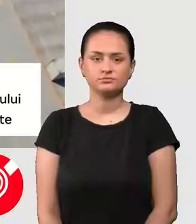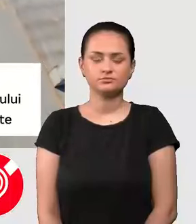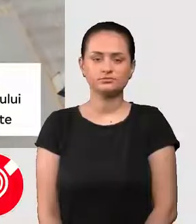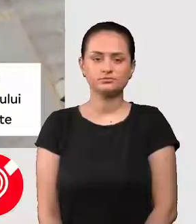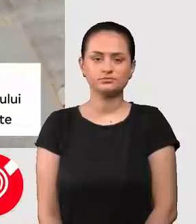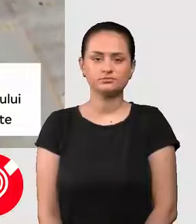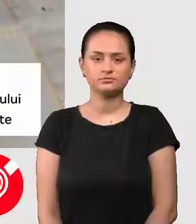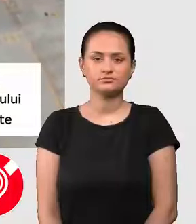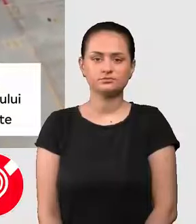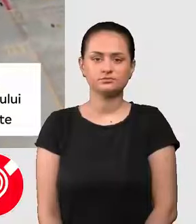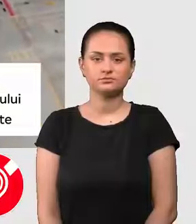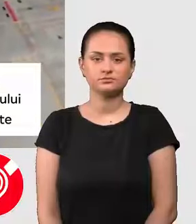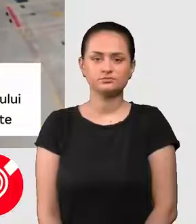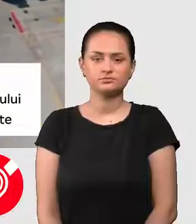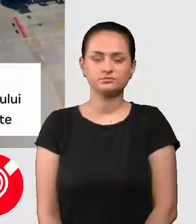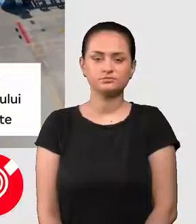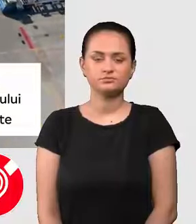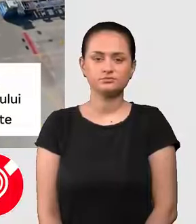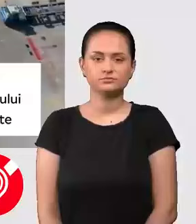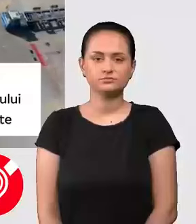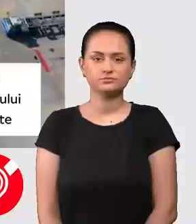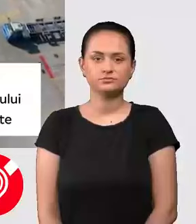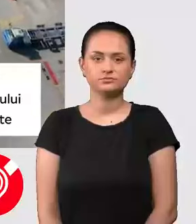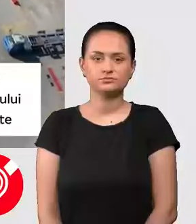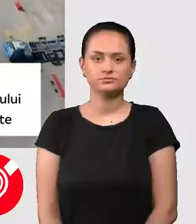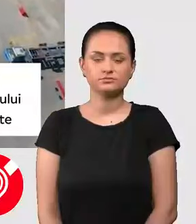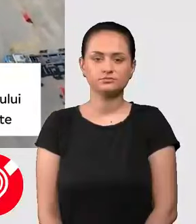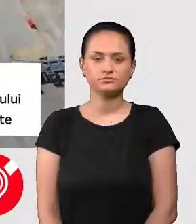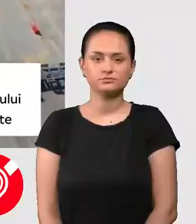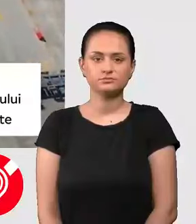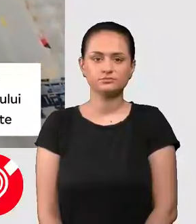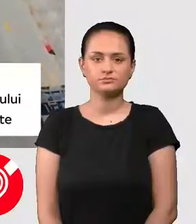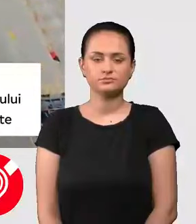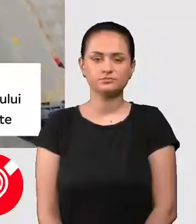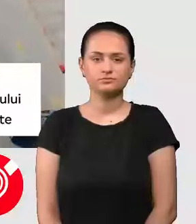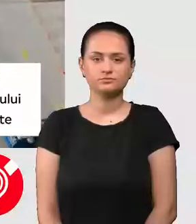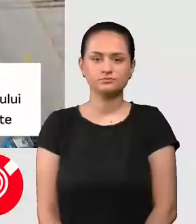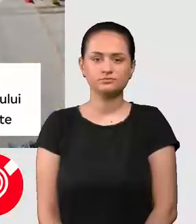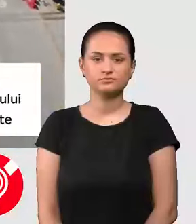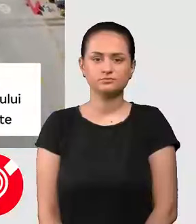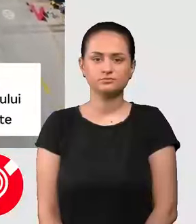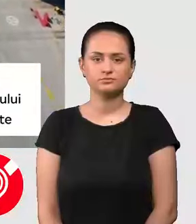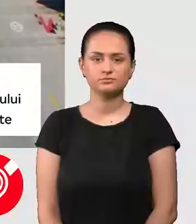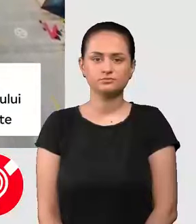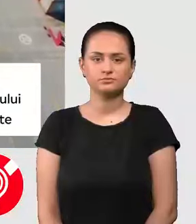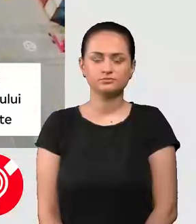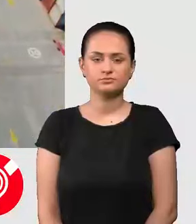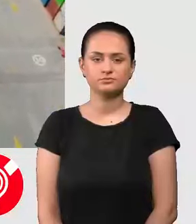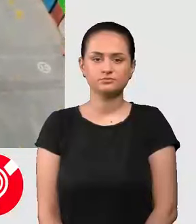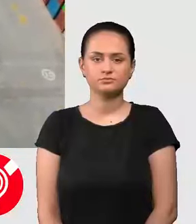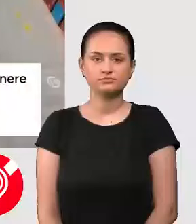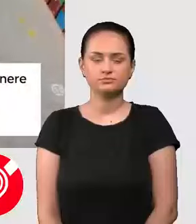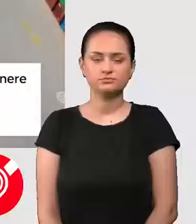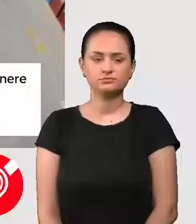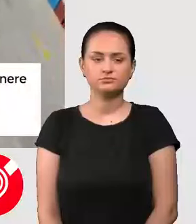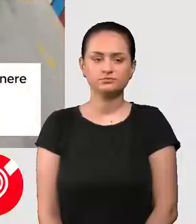vecine cu Rusia și reușind pentru o vreme să înșele vigilența serviciilor cu hârtii care păreau să fie în regulă. Reputația